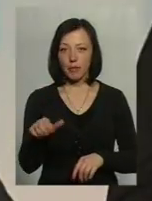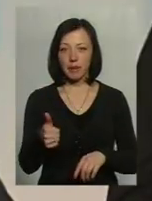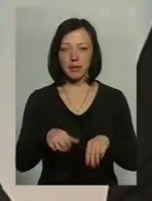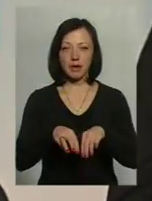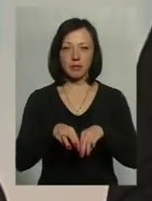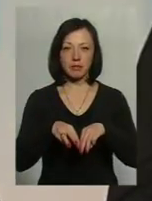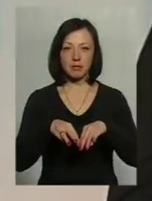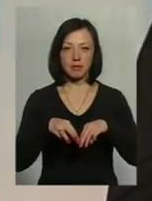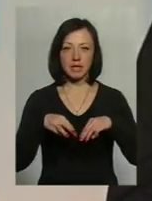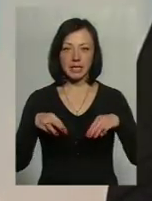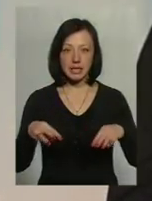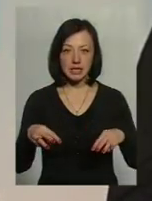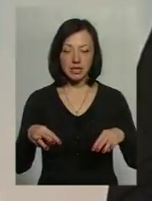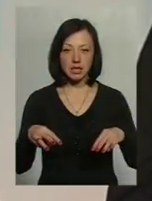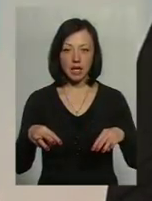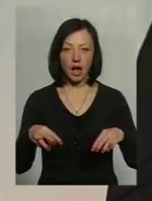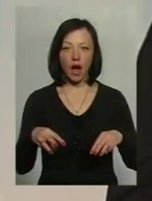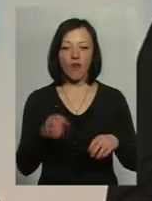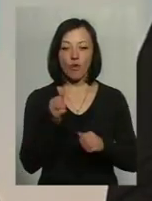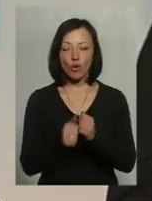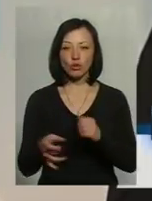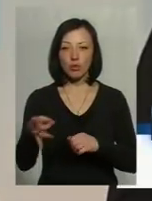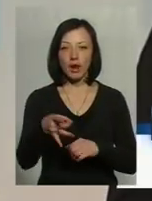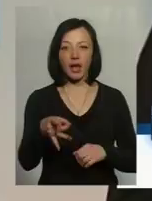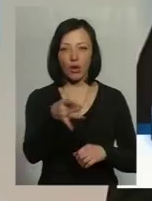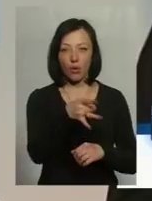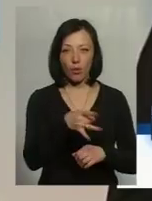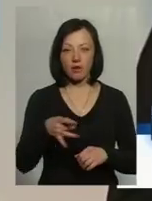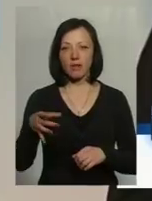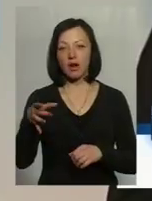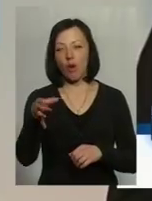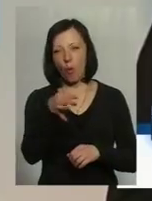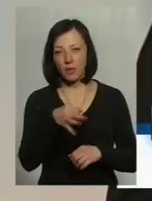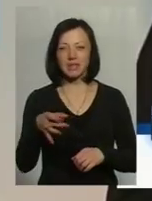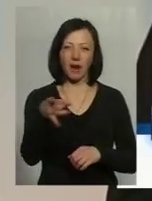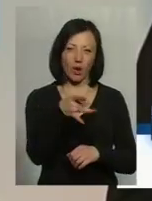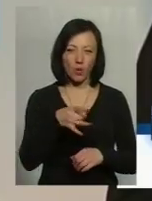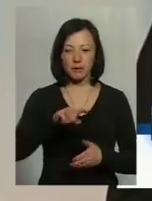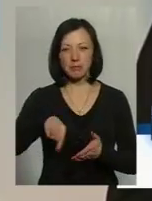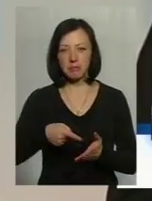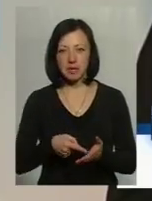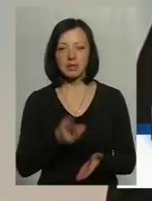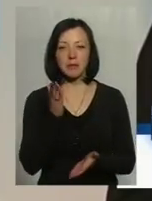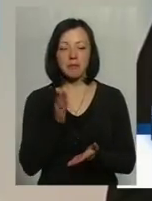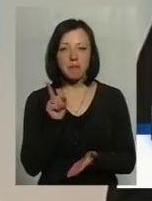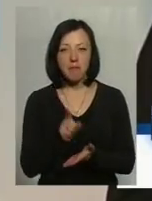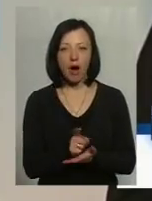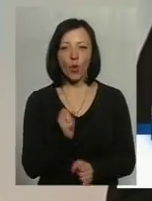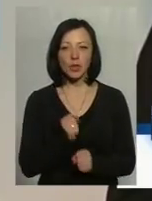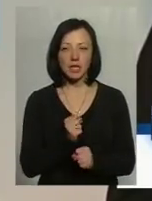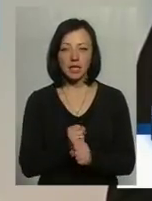кожному регіоні, не тільки на обласному рівні, а на рівні регіонів, тобто районів і міст, мають діяти